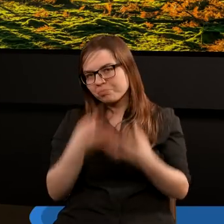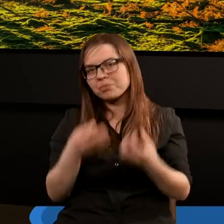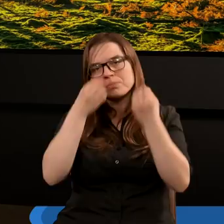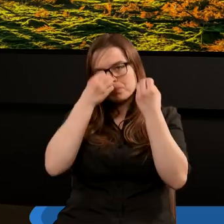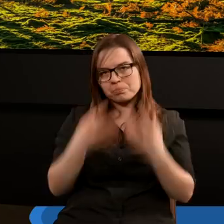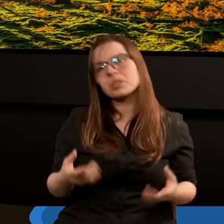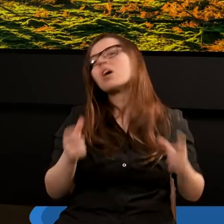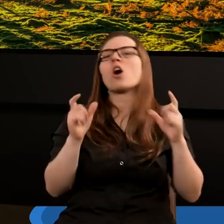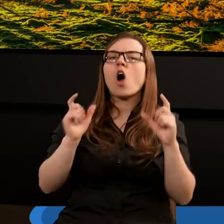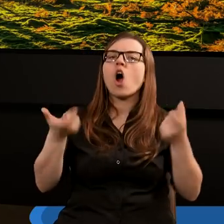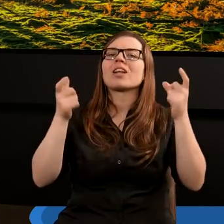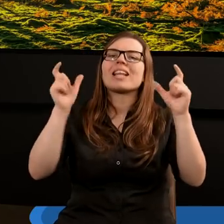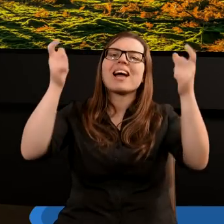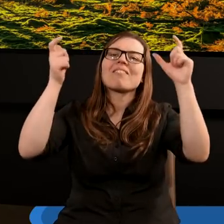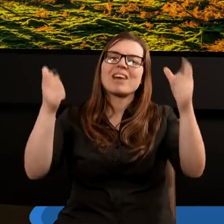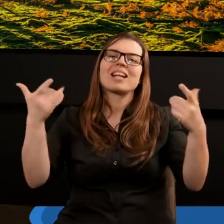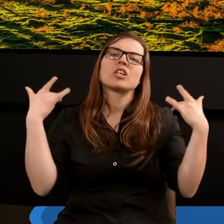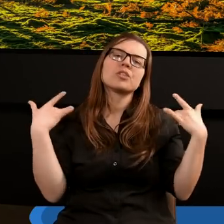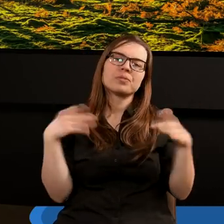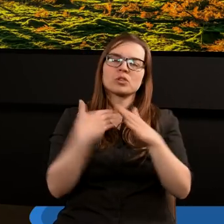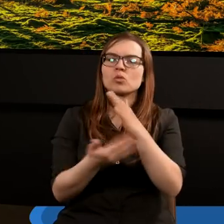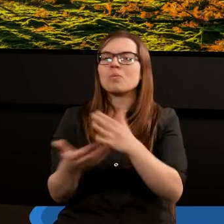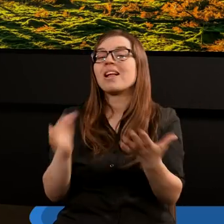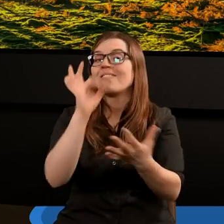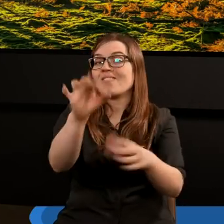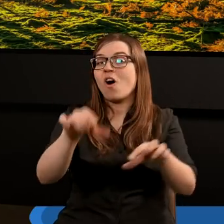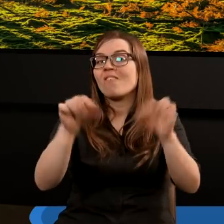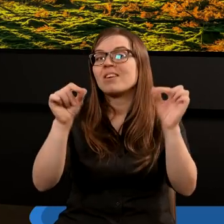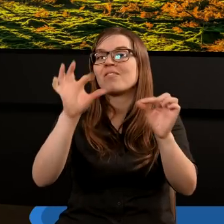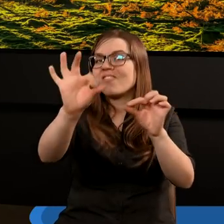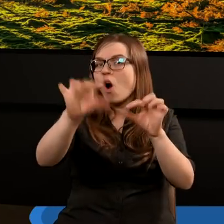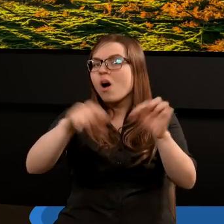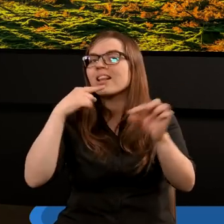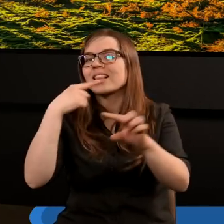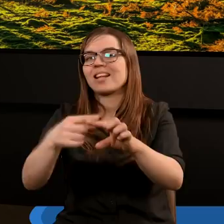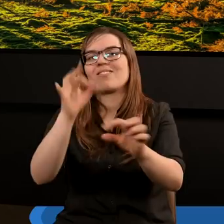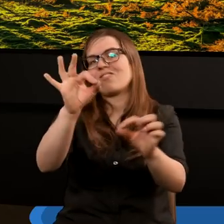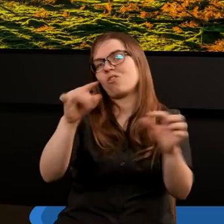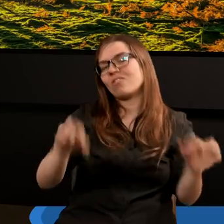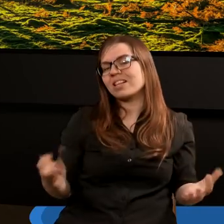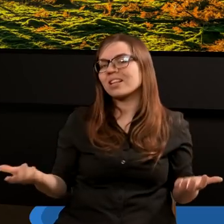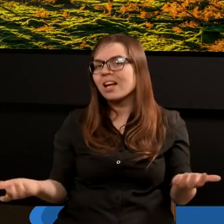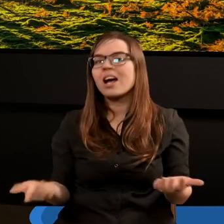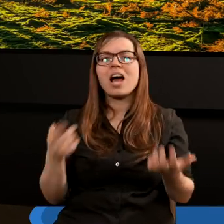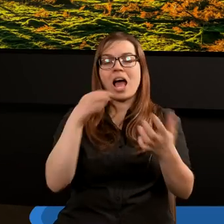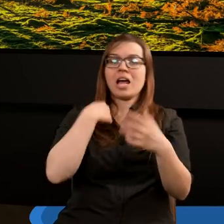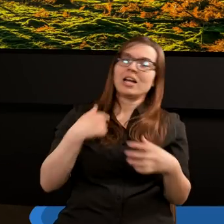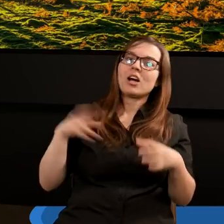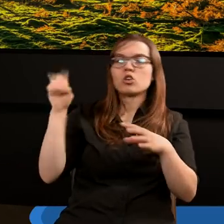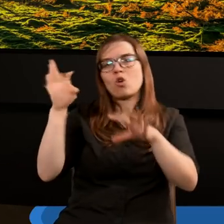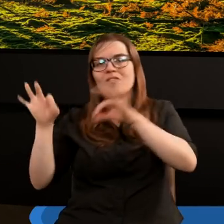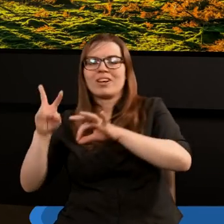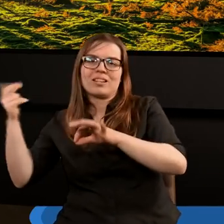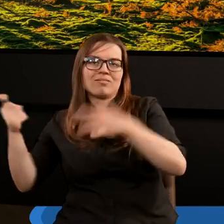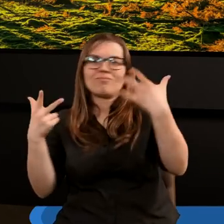konsekwencje. Tych właśnie decyzji, twoich decyzji, twoich decyzji, bo nie jest tak, że system odpowie za